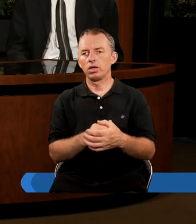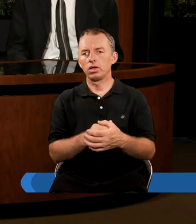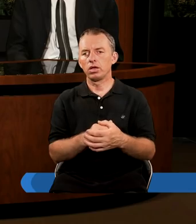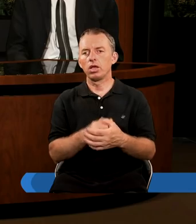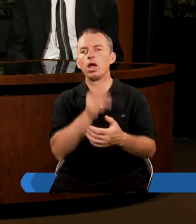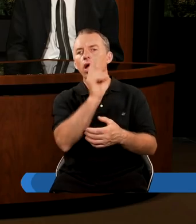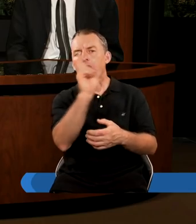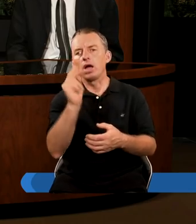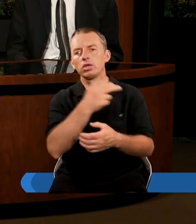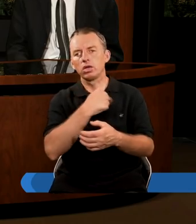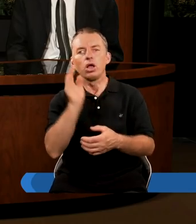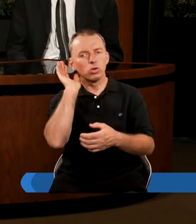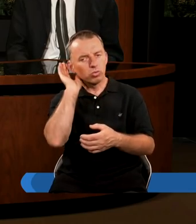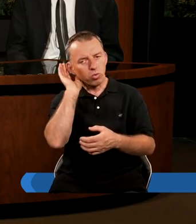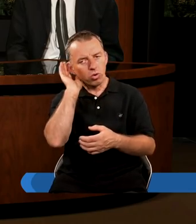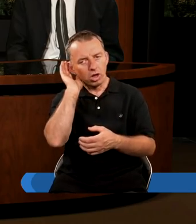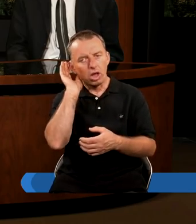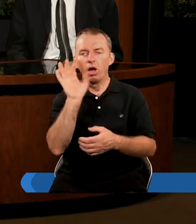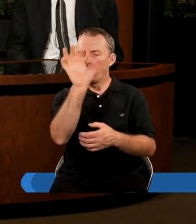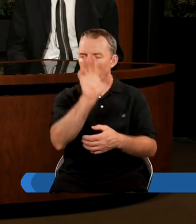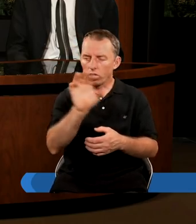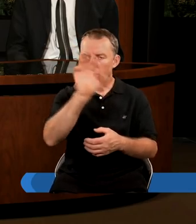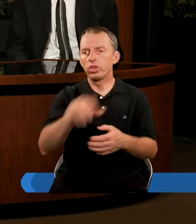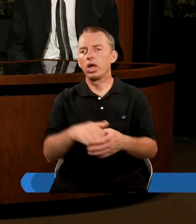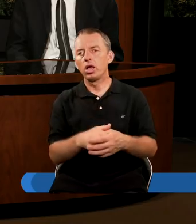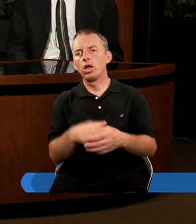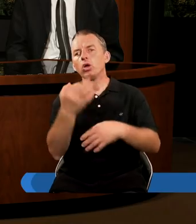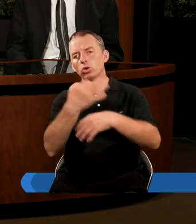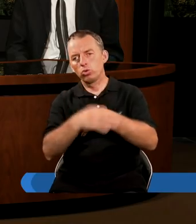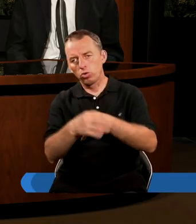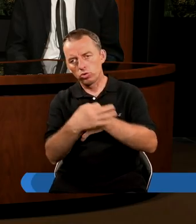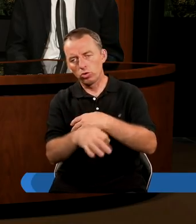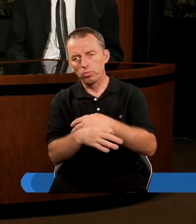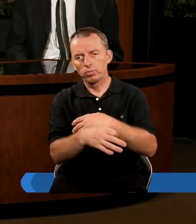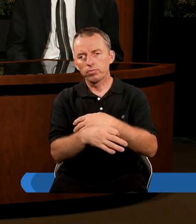myślę, że każdy, kto nas dzisiaj słucha, ogląda to studium,